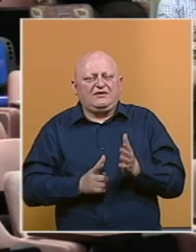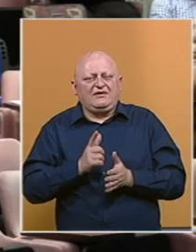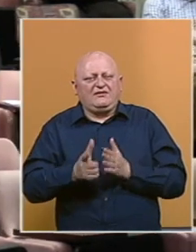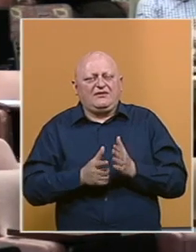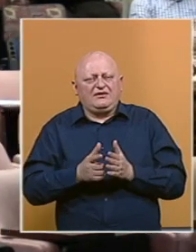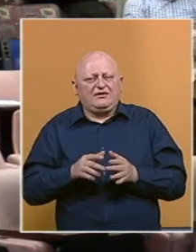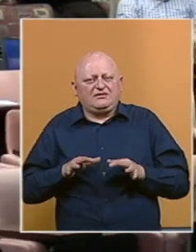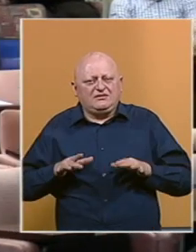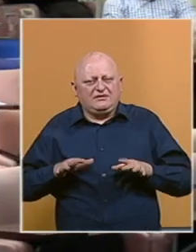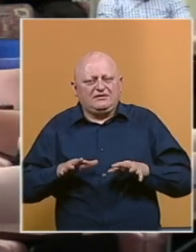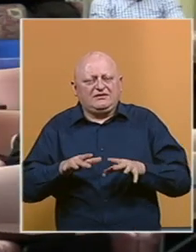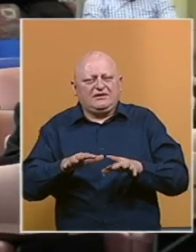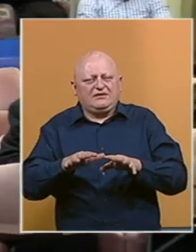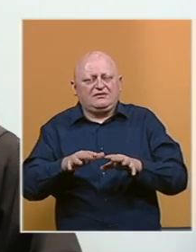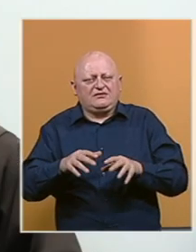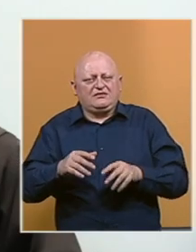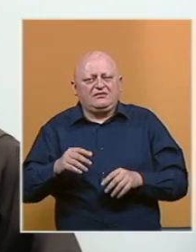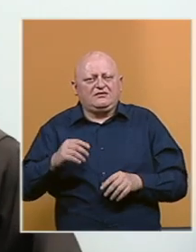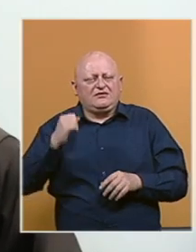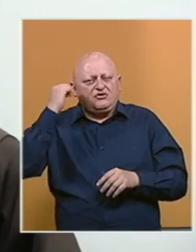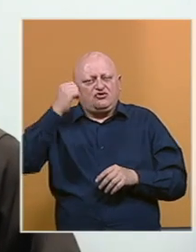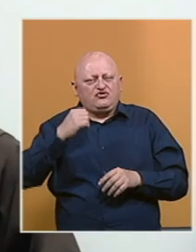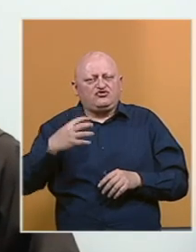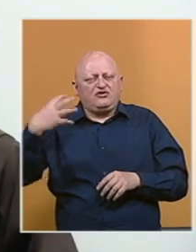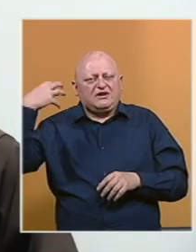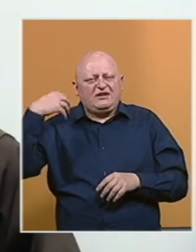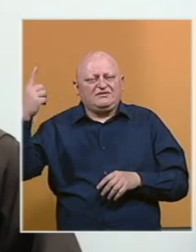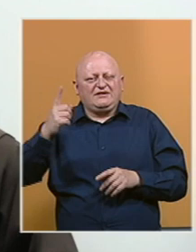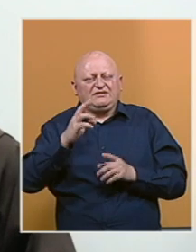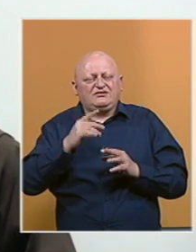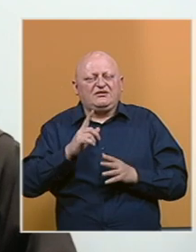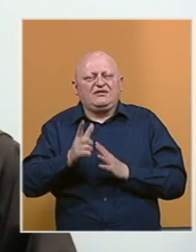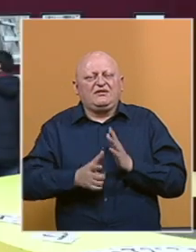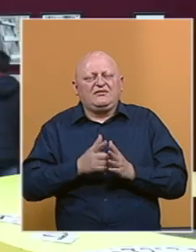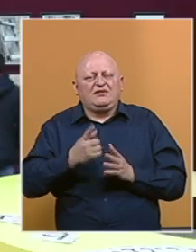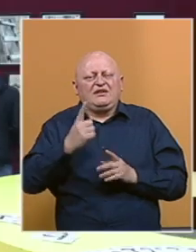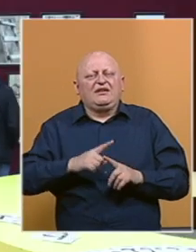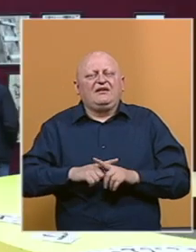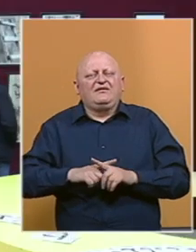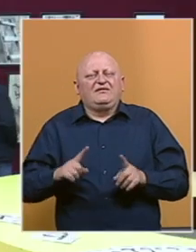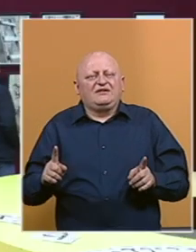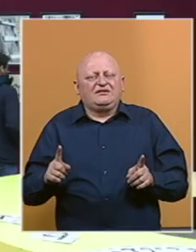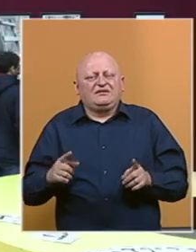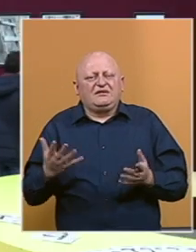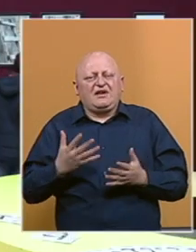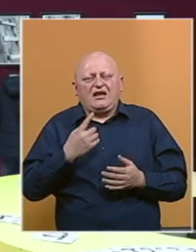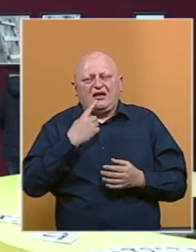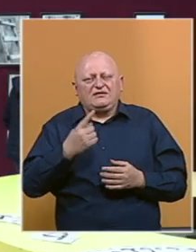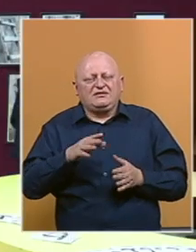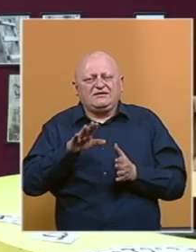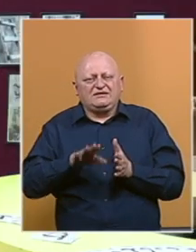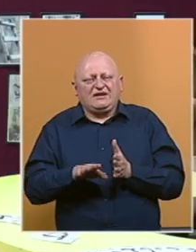nadiranja Osmanskog carstva sa istoka, vrijeme također i jedne vrste, kako bi se reklo,